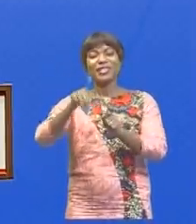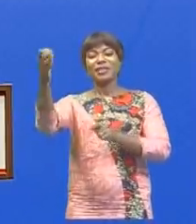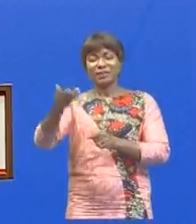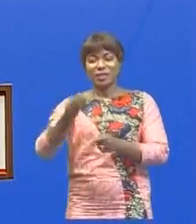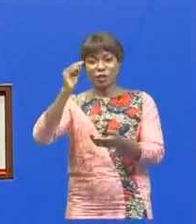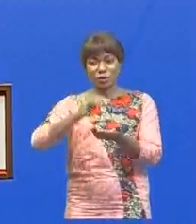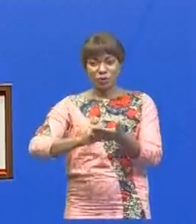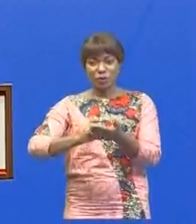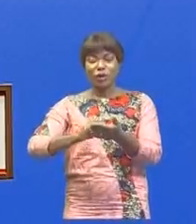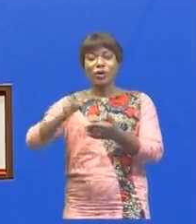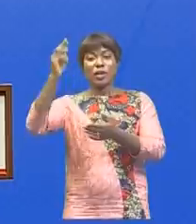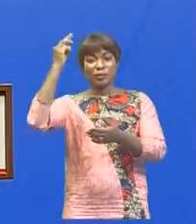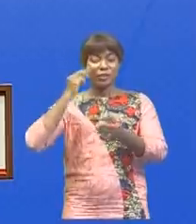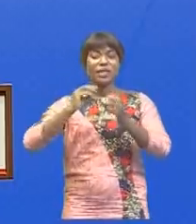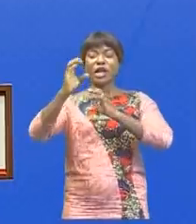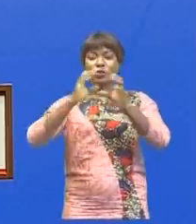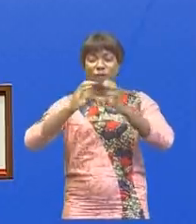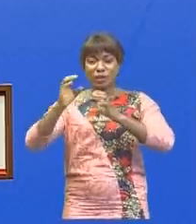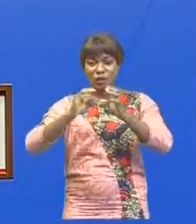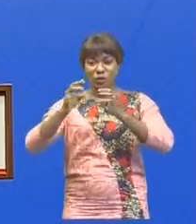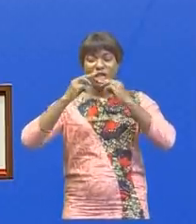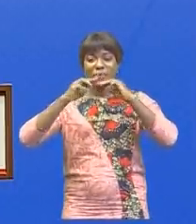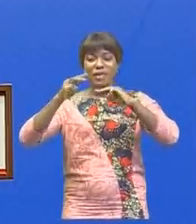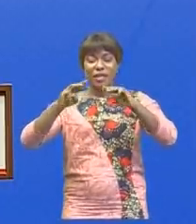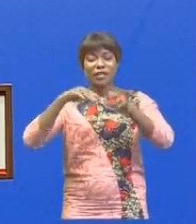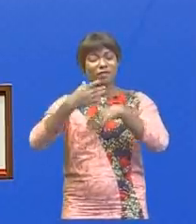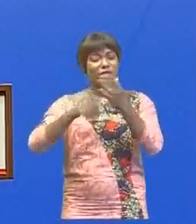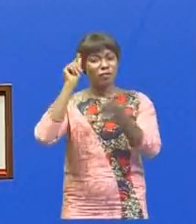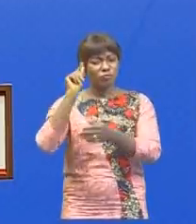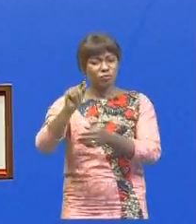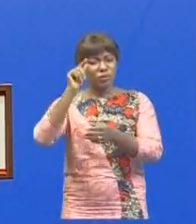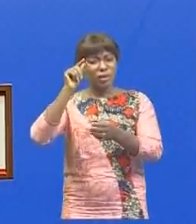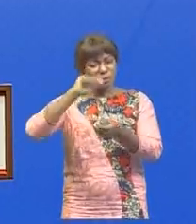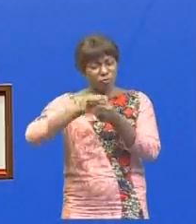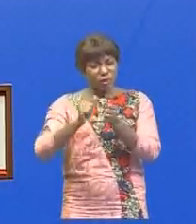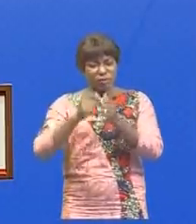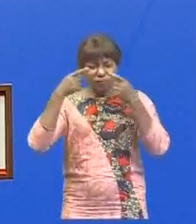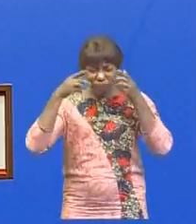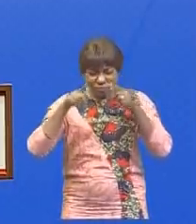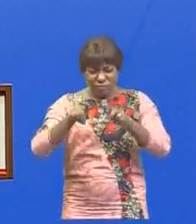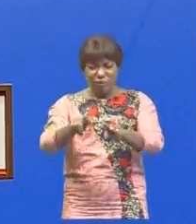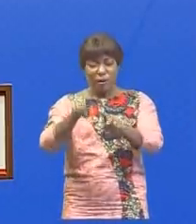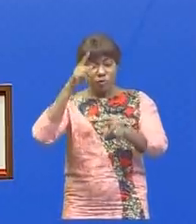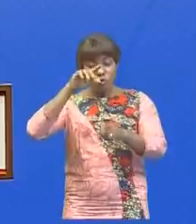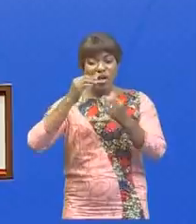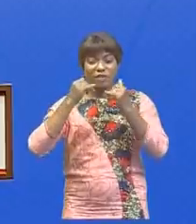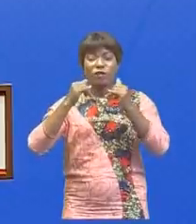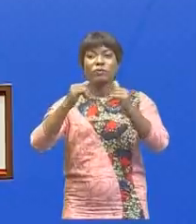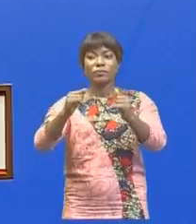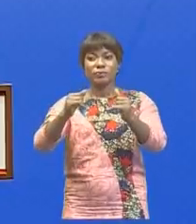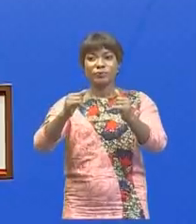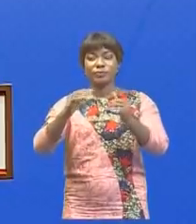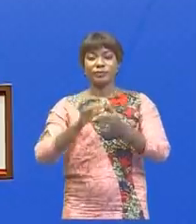le ministre de la communication et des médias à faire le point de cette situation à la fin de points d'information.